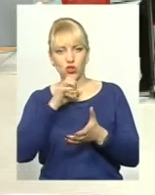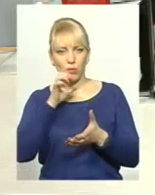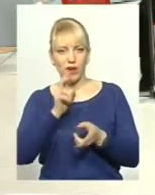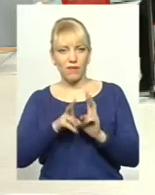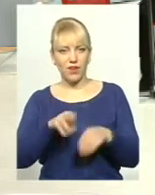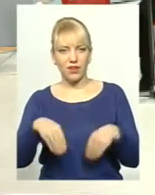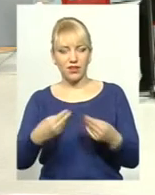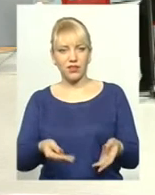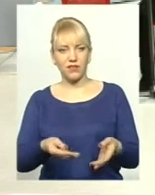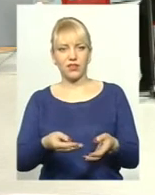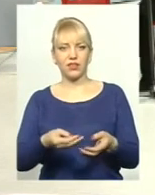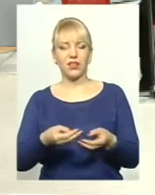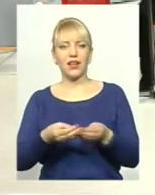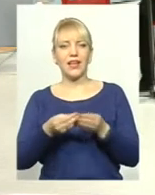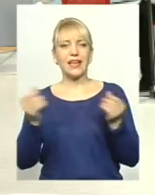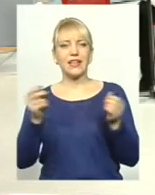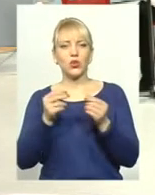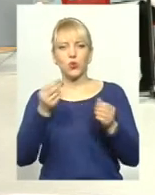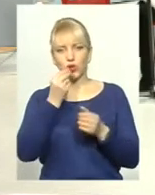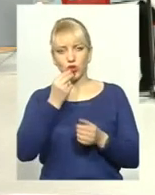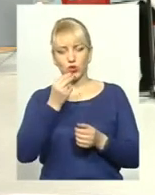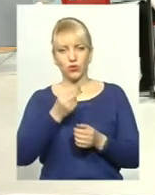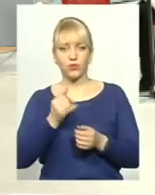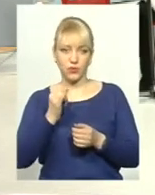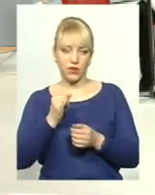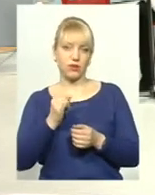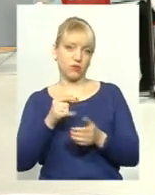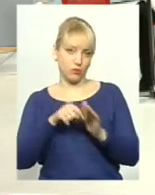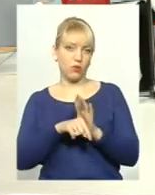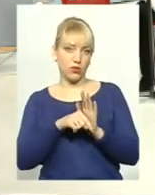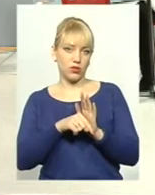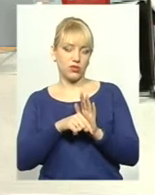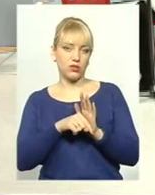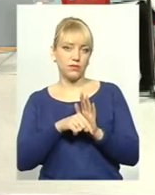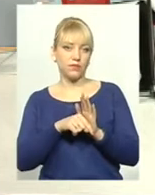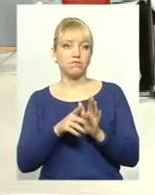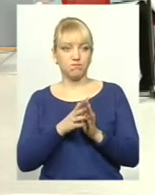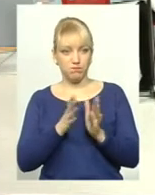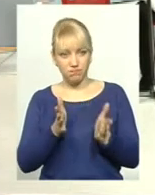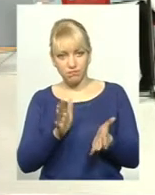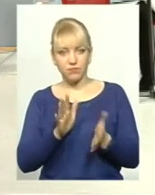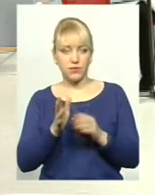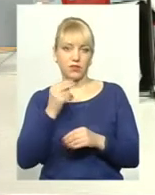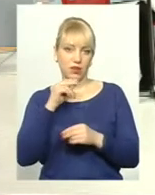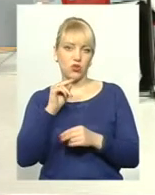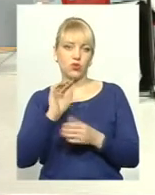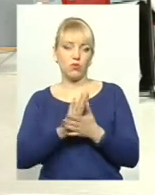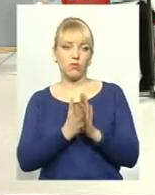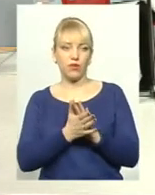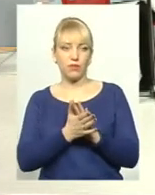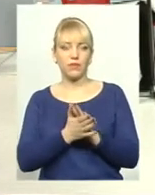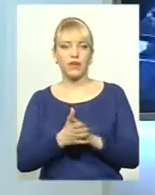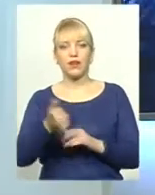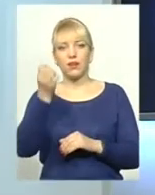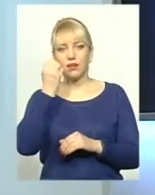рідку їжу, то більш кращі умови. Дякую вам,